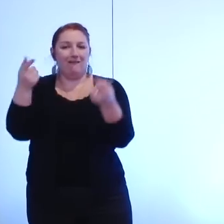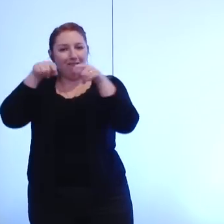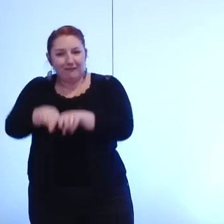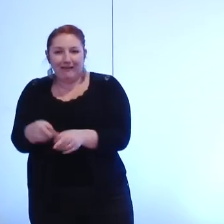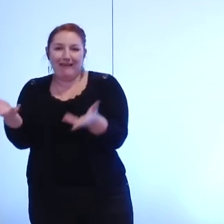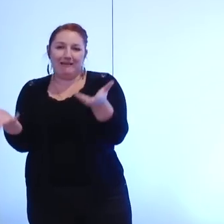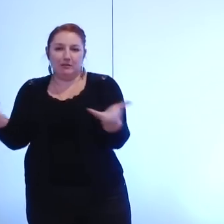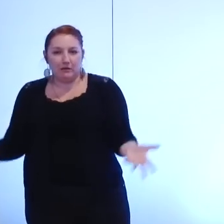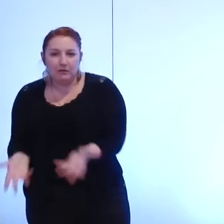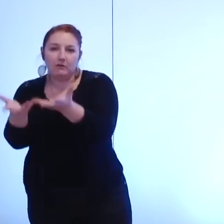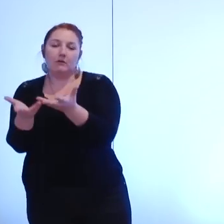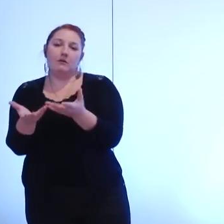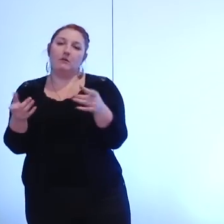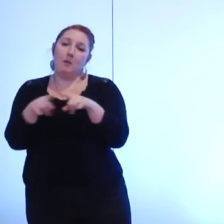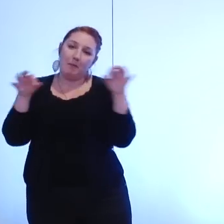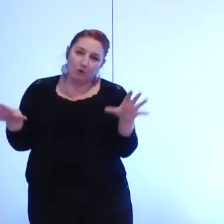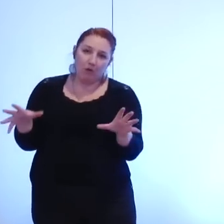que de générer des économies